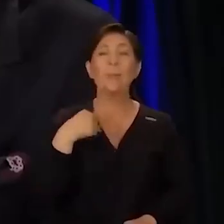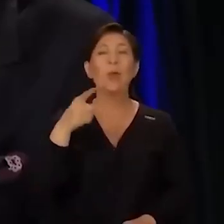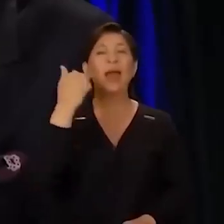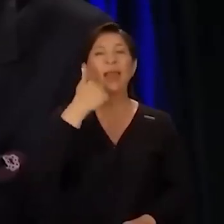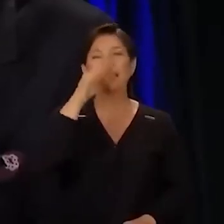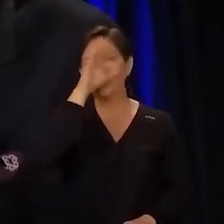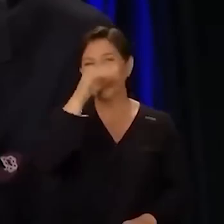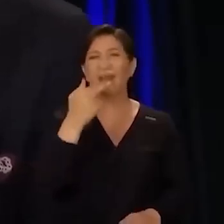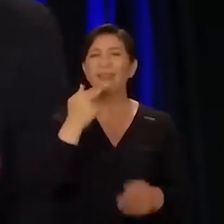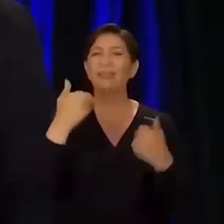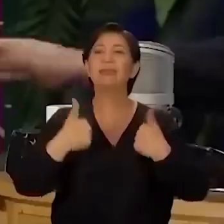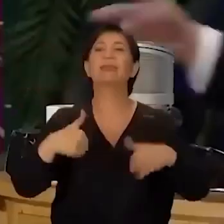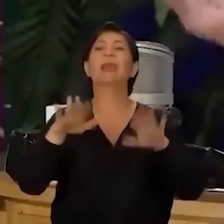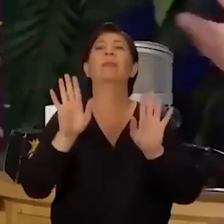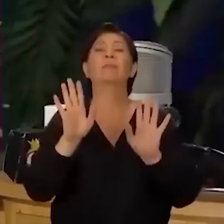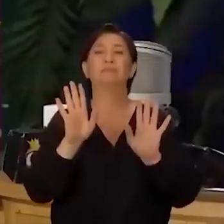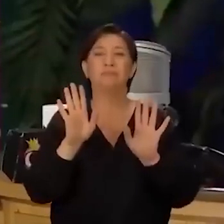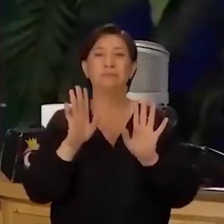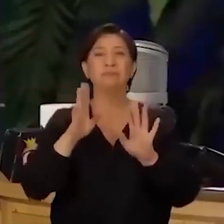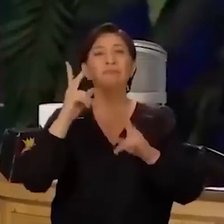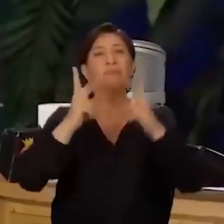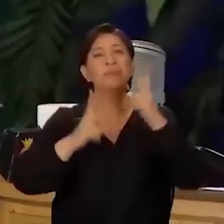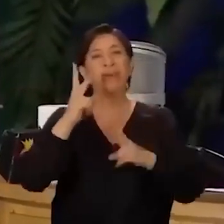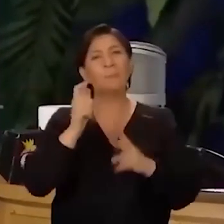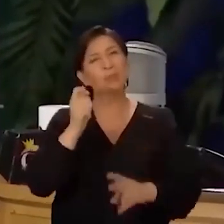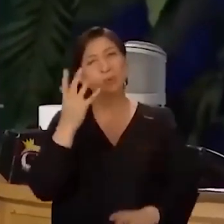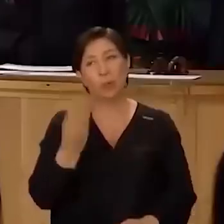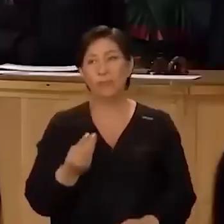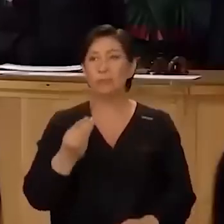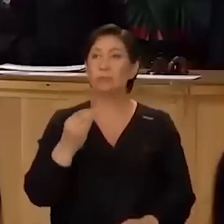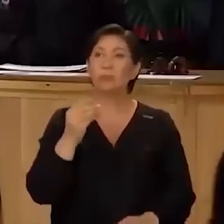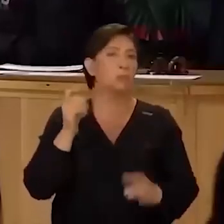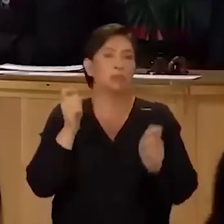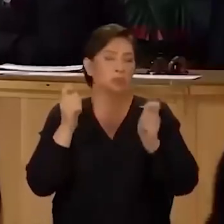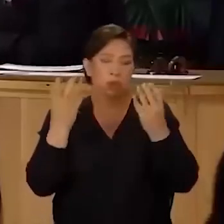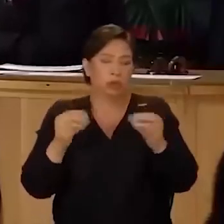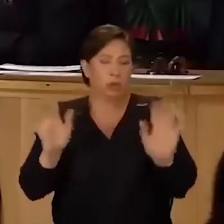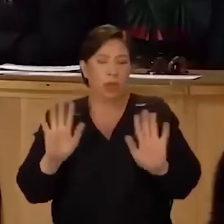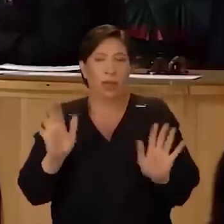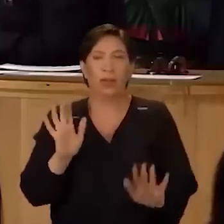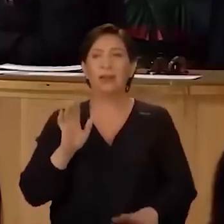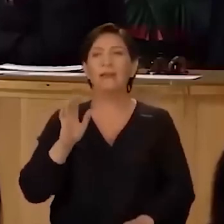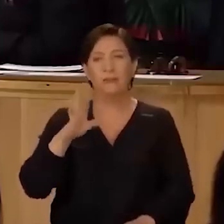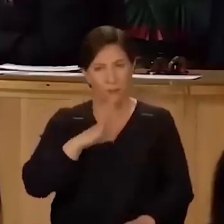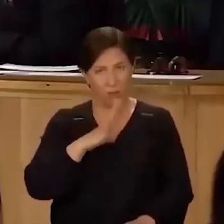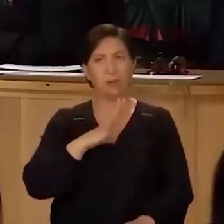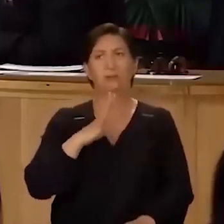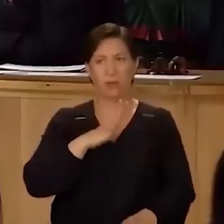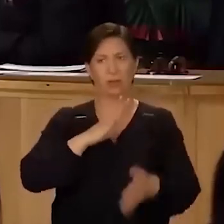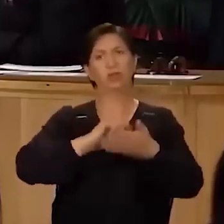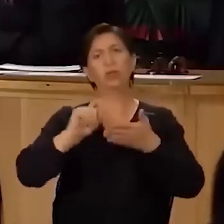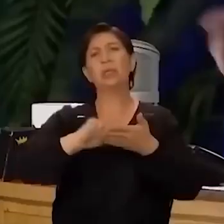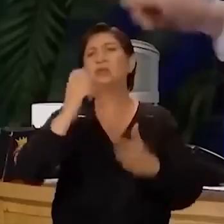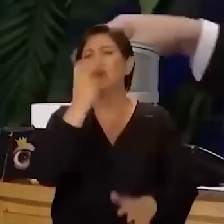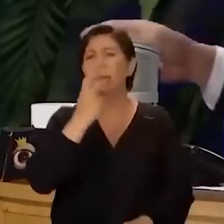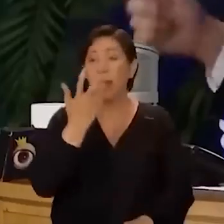yalancı sahtekar bir kadın değilim. Estağfurullah öyle değil ama insan bazen mecbur kalabilir. hayır hiç mecbur kalınacak bir şarkıyı sana yazdım falan. Vardır yazılan